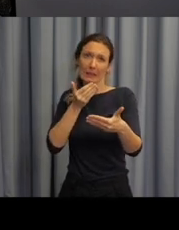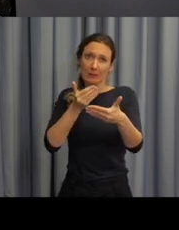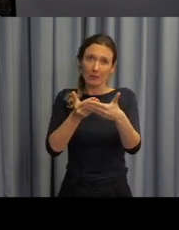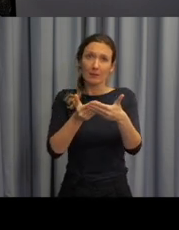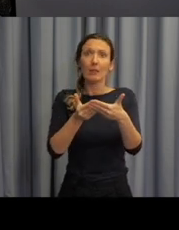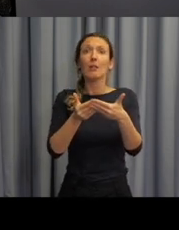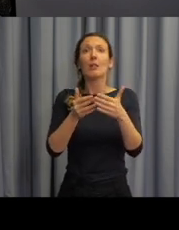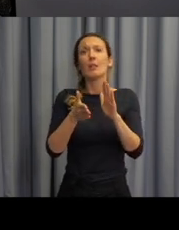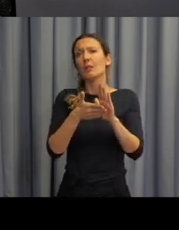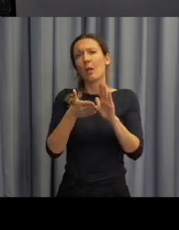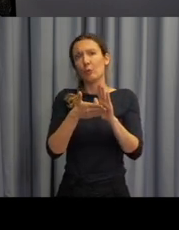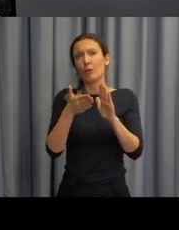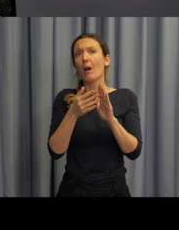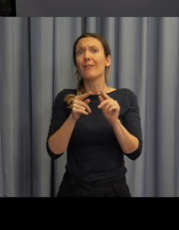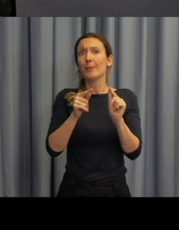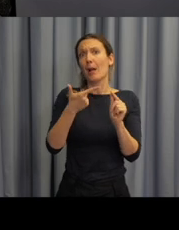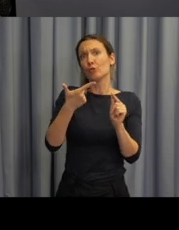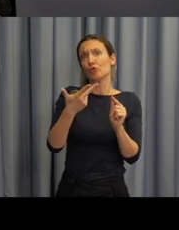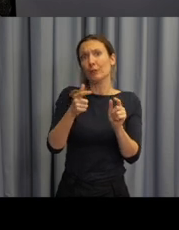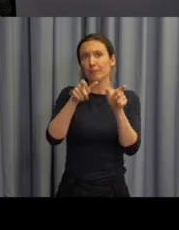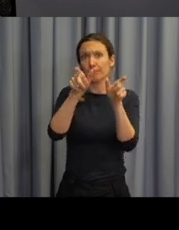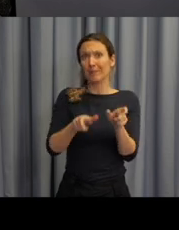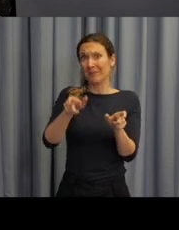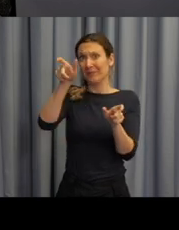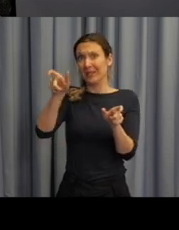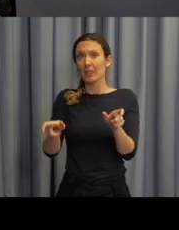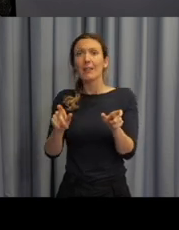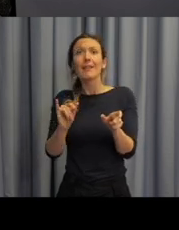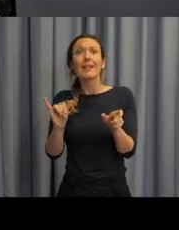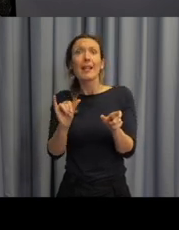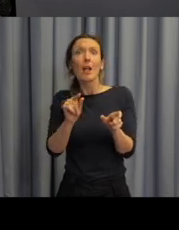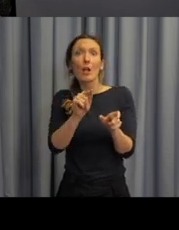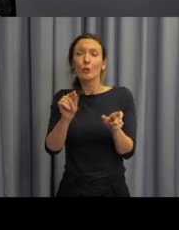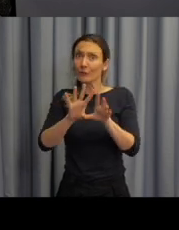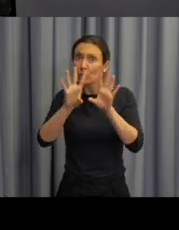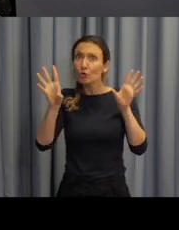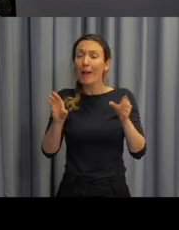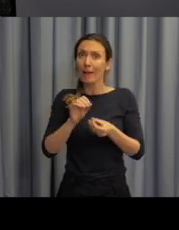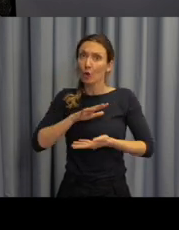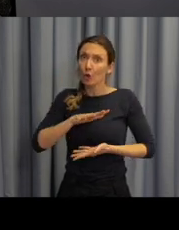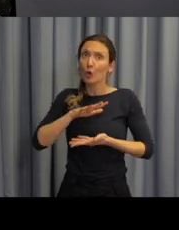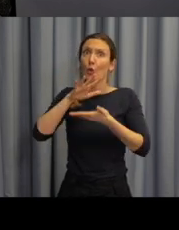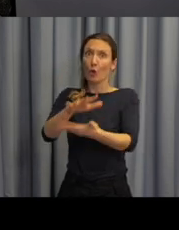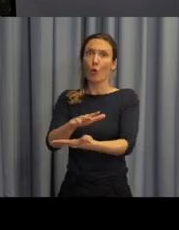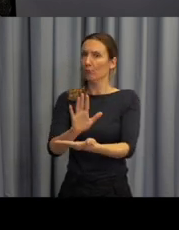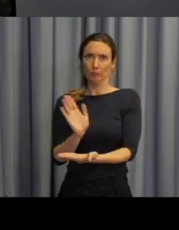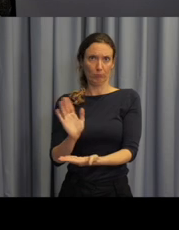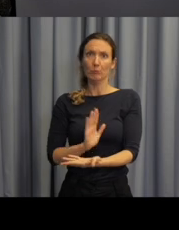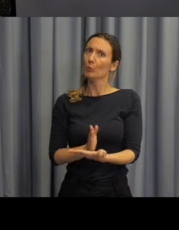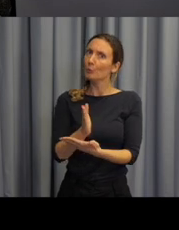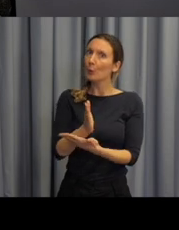informace v rámci gramatického rodu tady žákovi v této fázi výuky ještě zatajujeme.